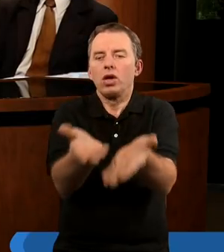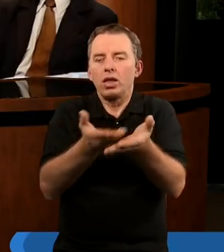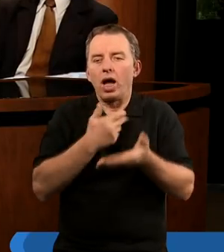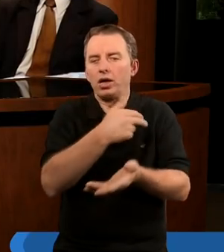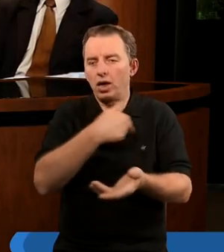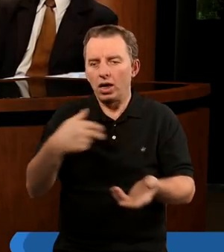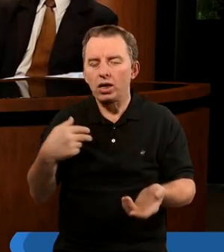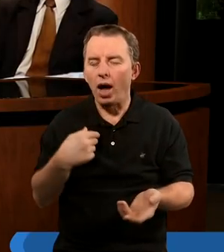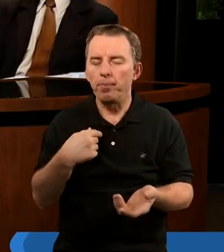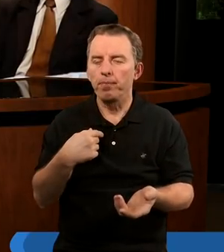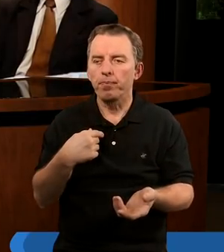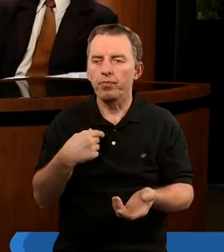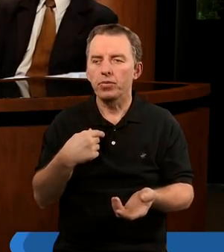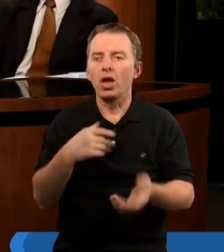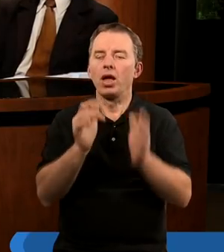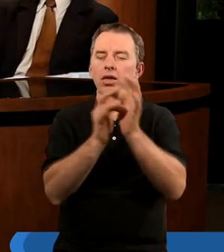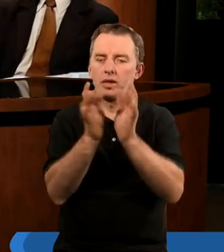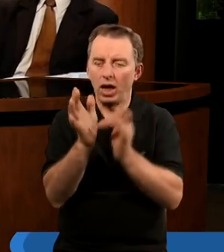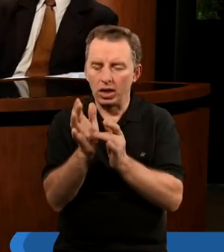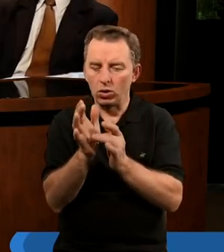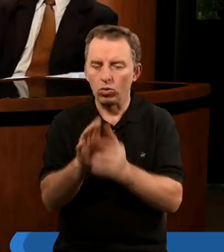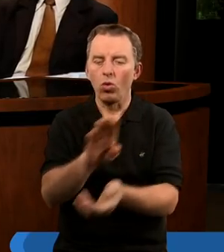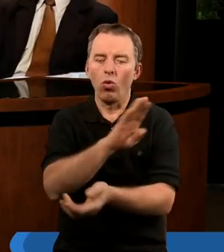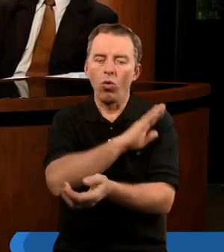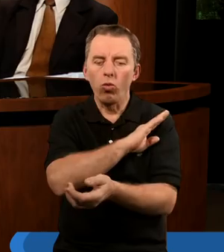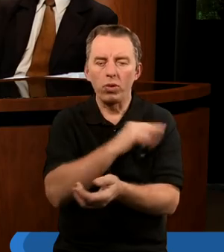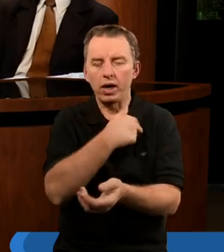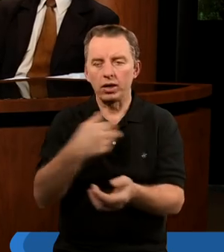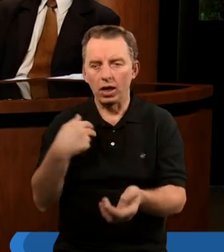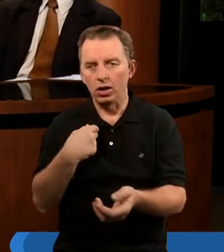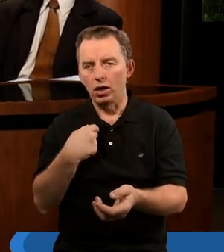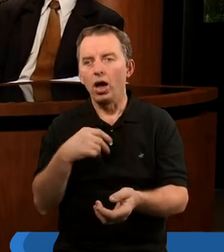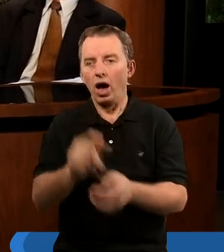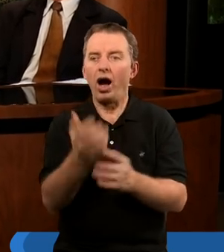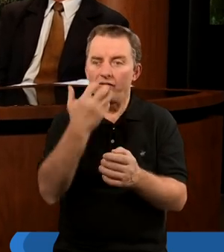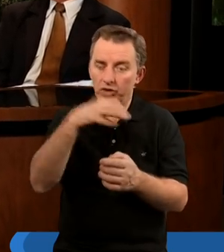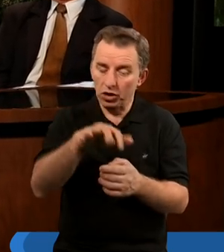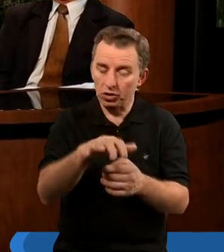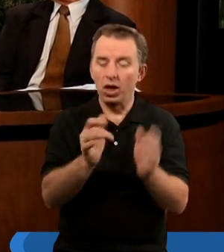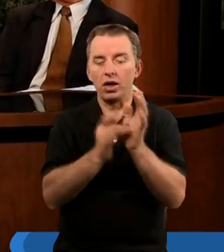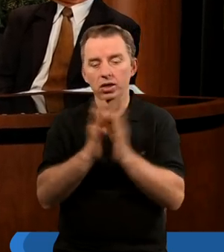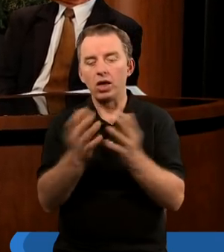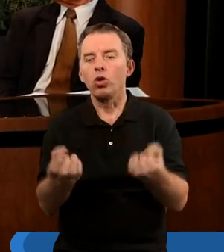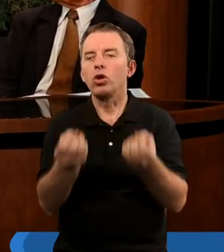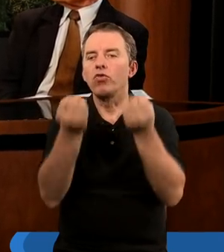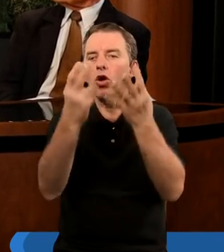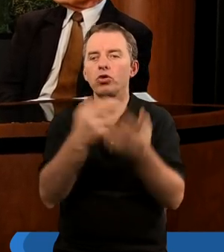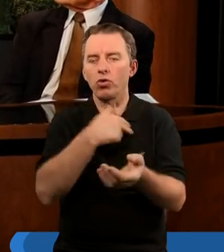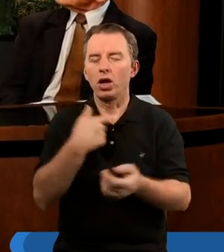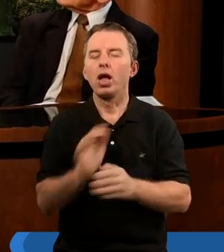nas. To, że Pan Jezus zmarł za nas. A wcześniej, bo nas stworzył, tak? Piotrze?